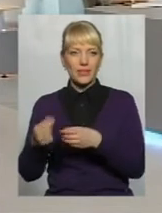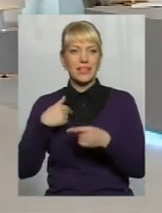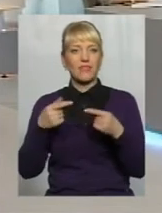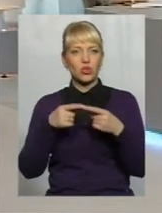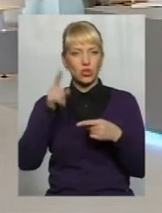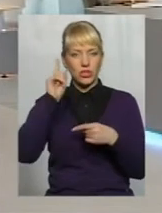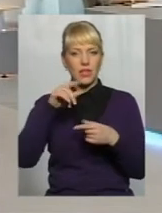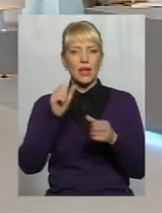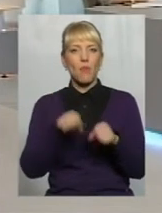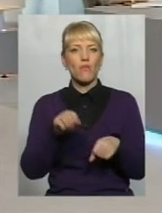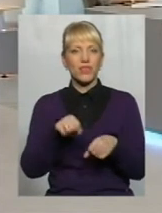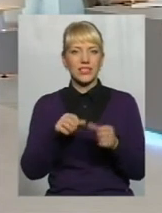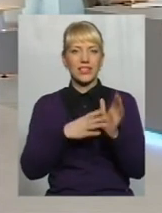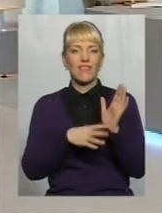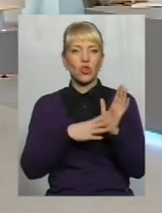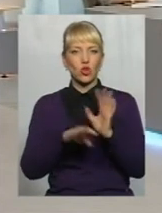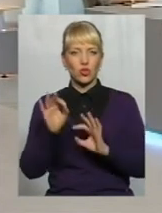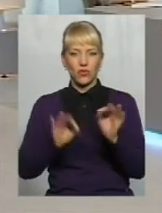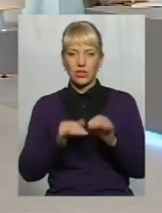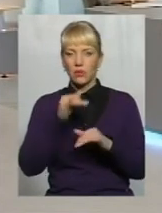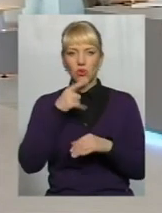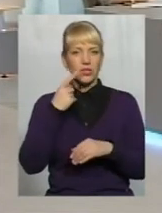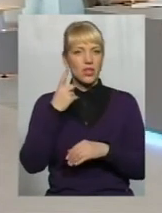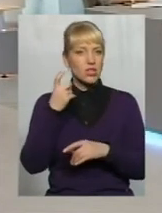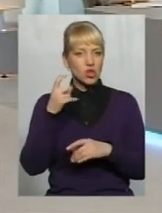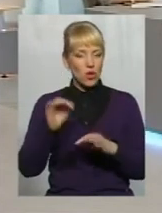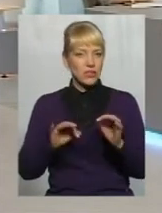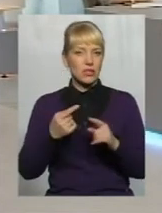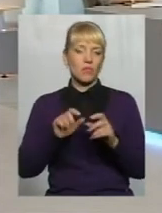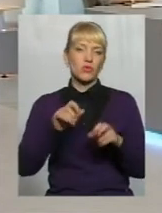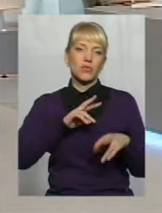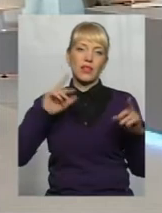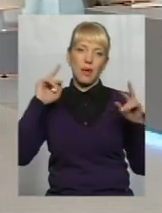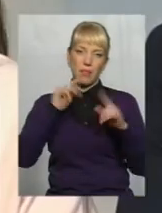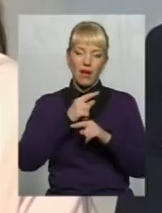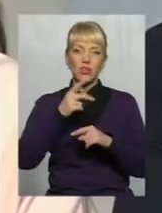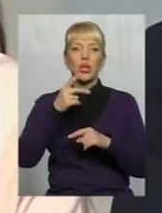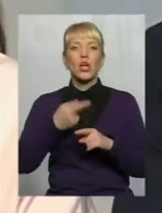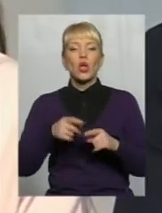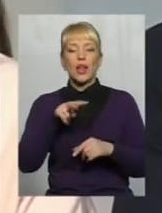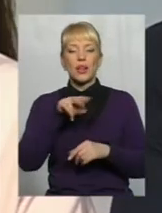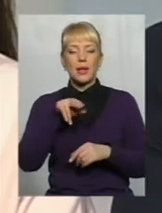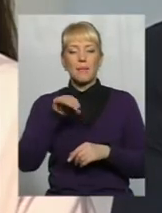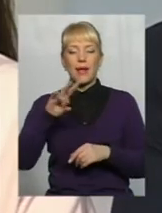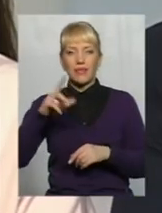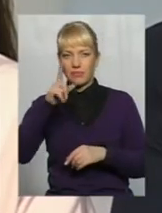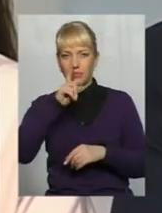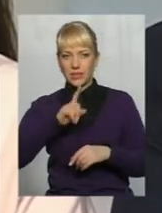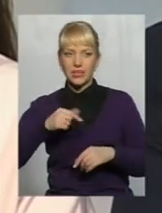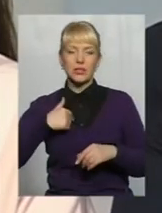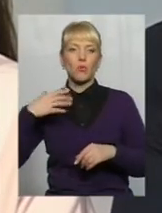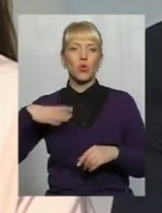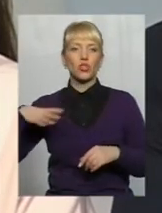на ймовірності 90% Не буду казати 100, бо це, мабуть, неправильно До липня місяця, я так очікуємо, що